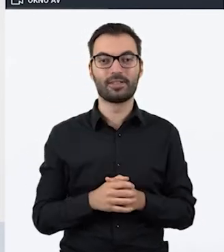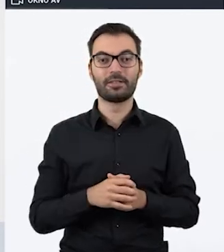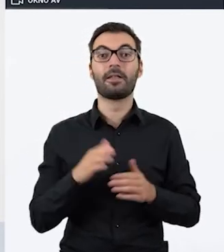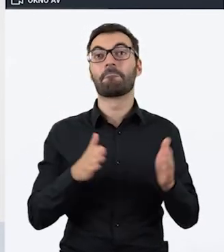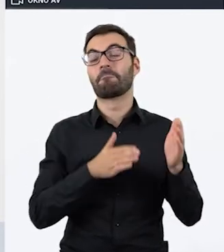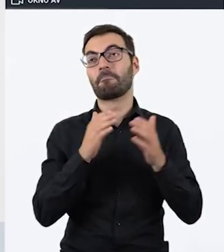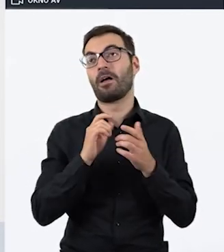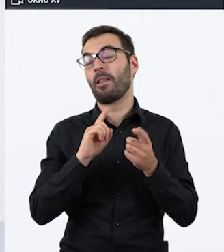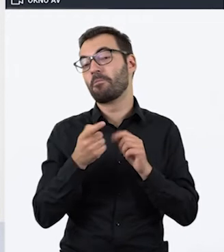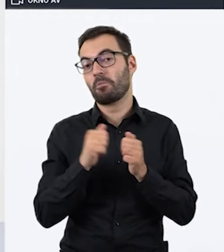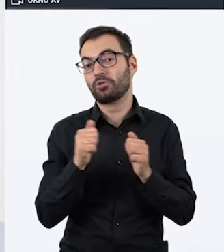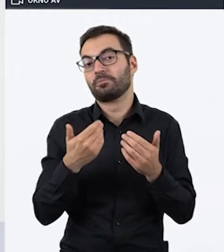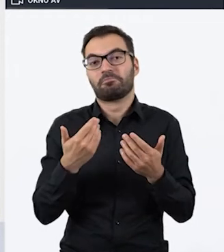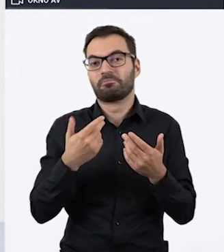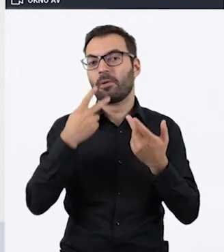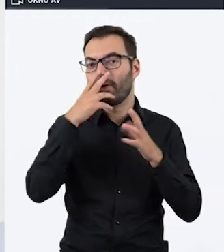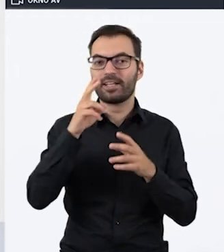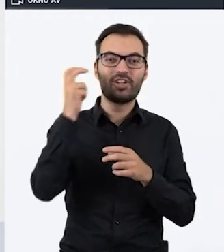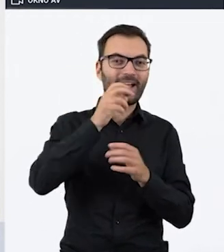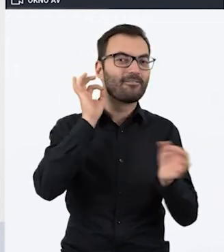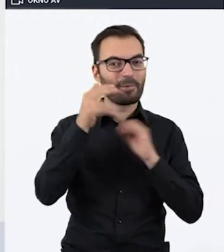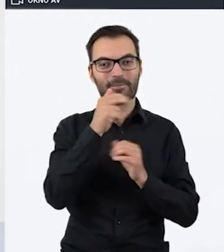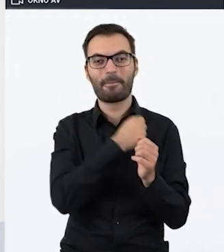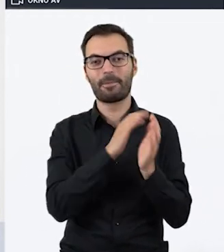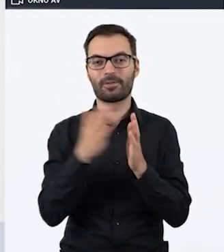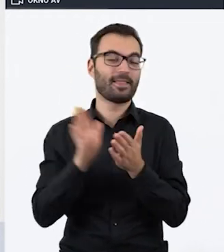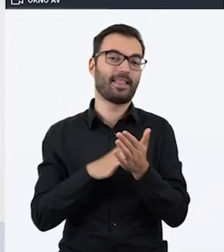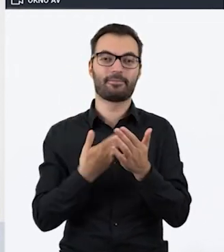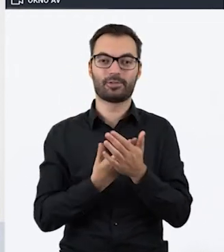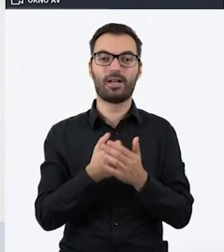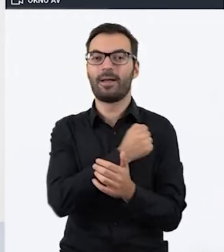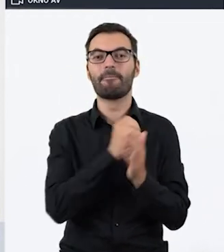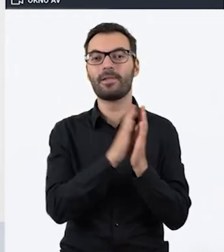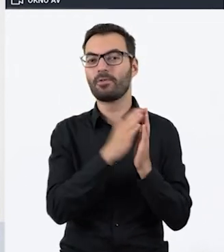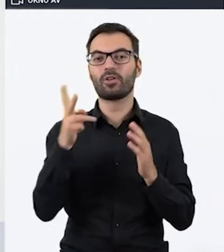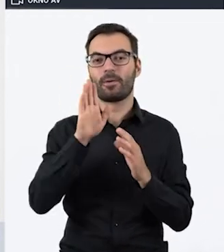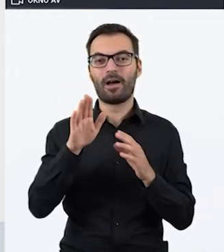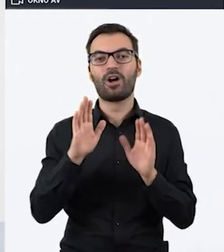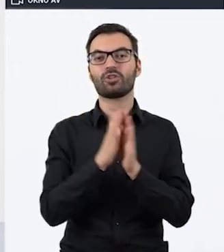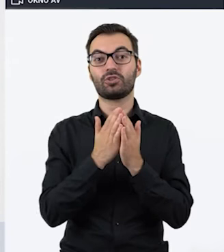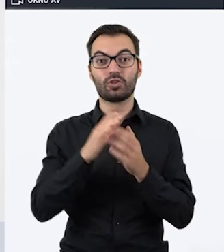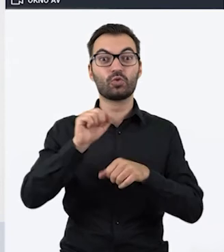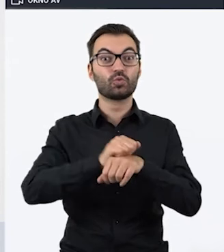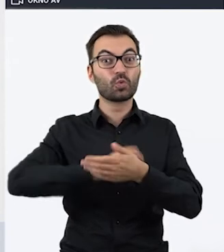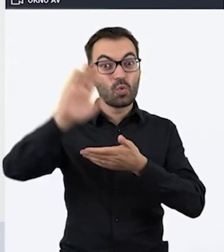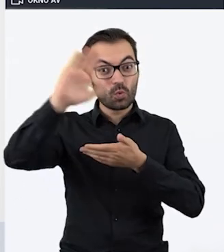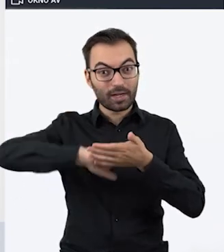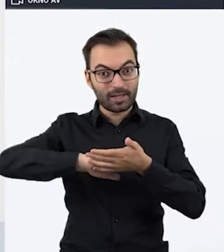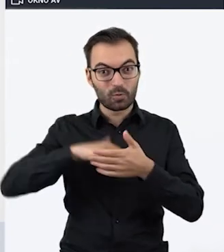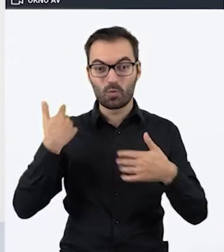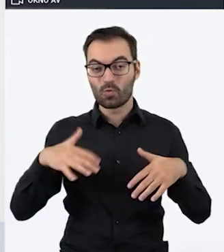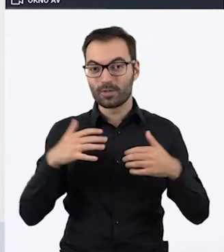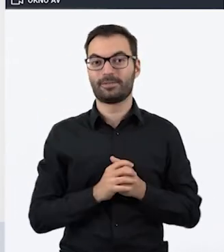informacje, ciekawostki na temat bibliotek, czyli na przykład biblioteka, która posiada książki oprawione w ludzką skórę.